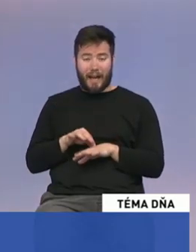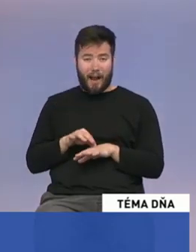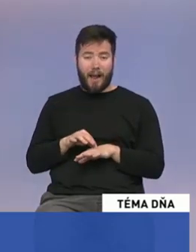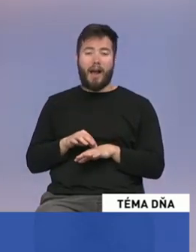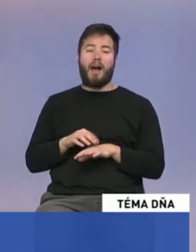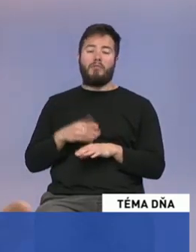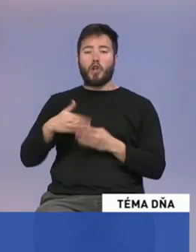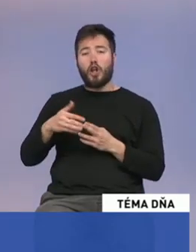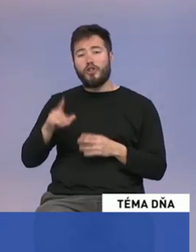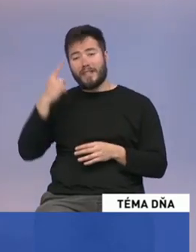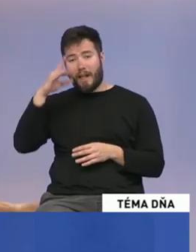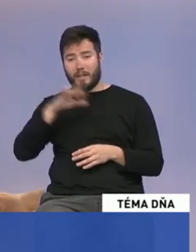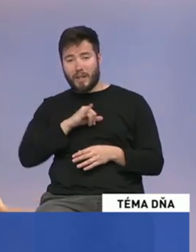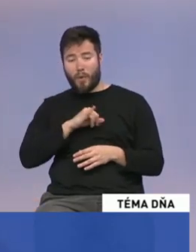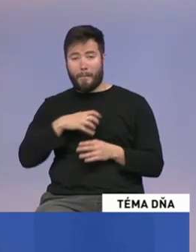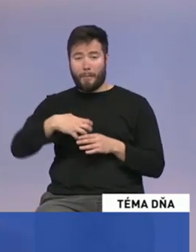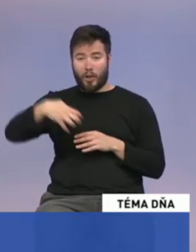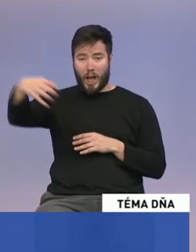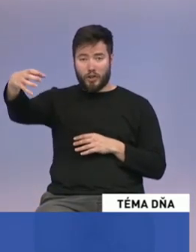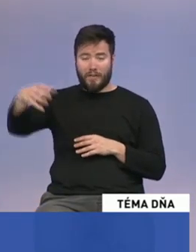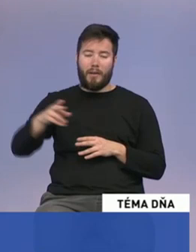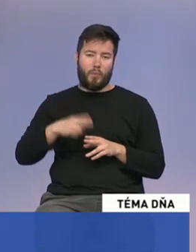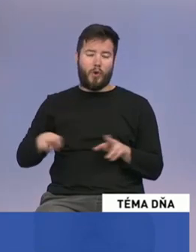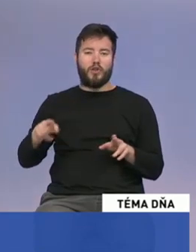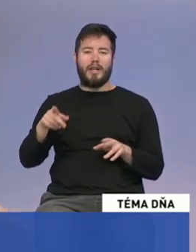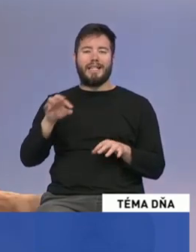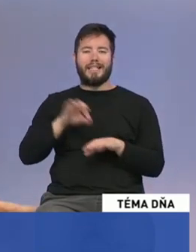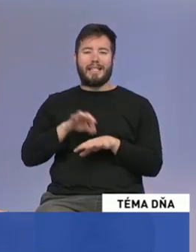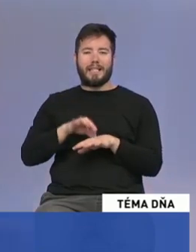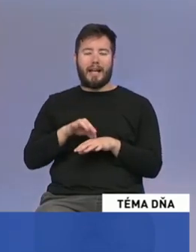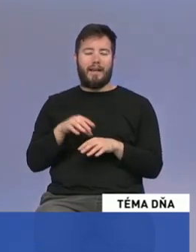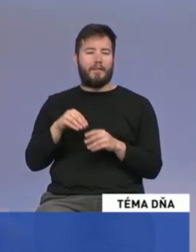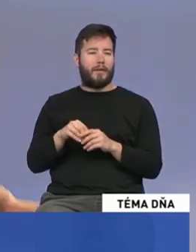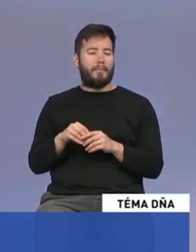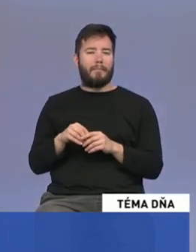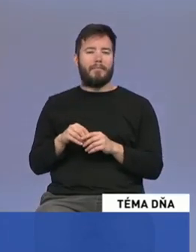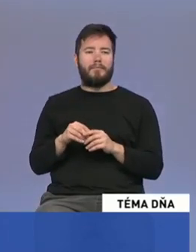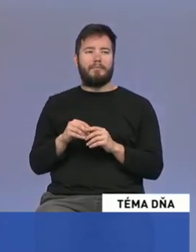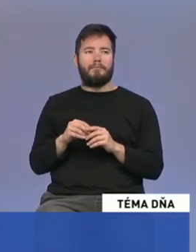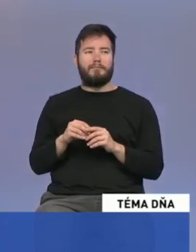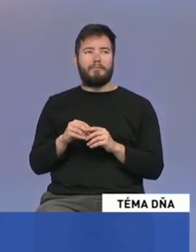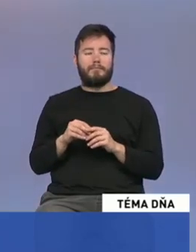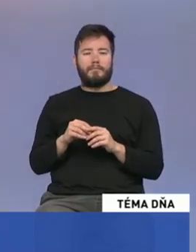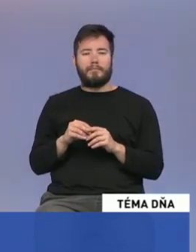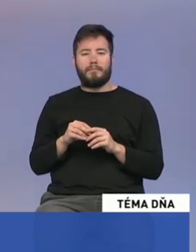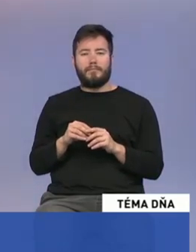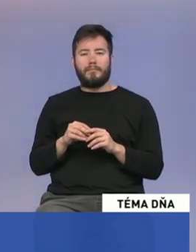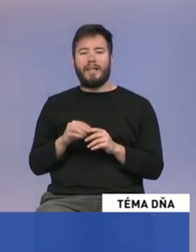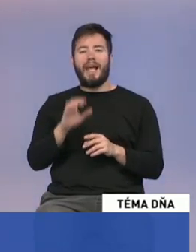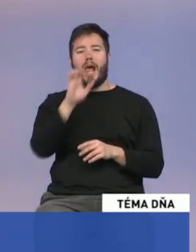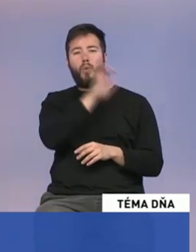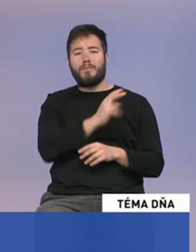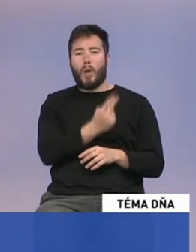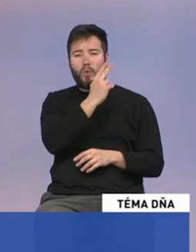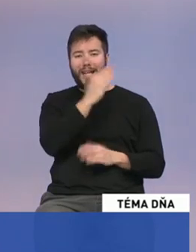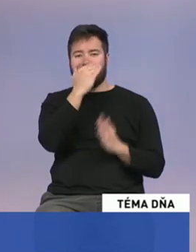ďalšom vzdelávaní ako ďalšie sestry, ktoré budú splňať normatívu Smernice Európskej únie.